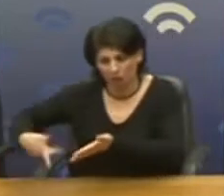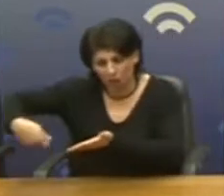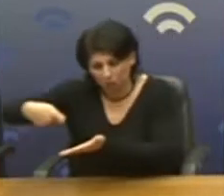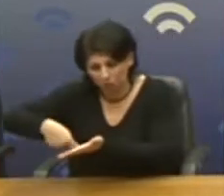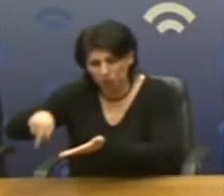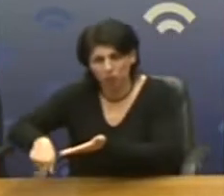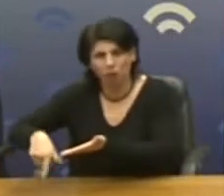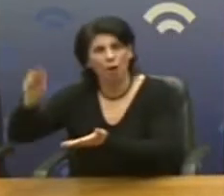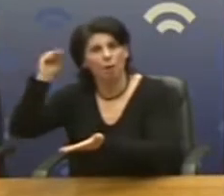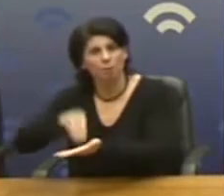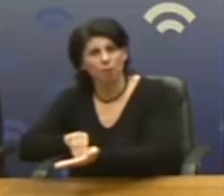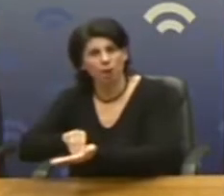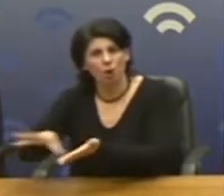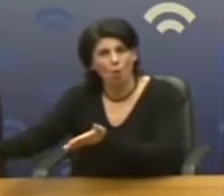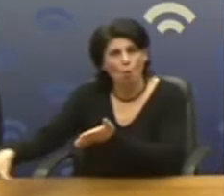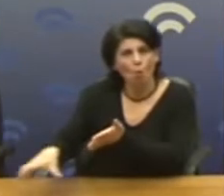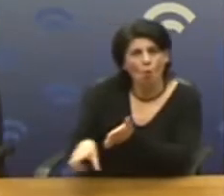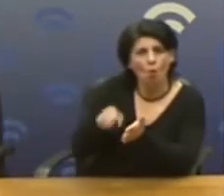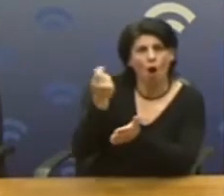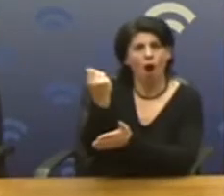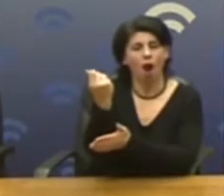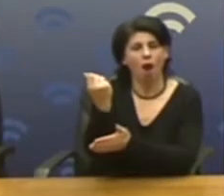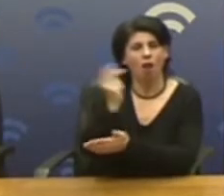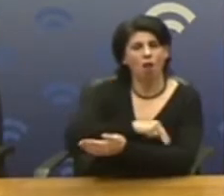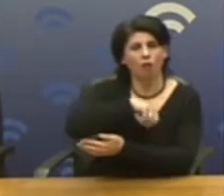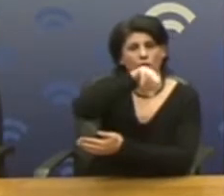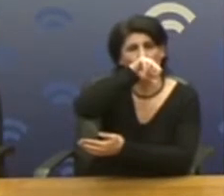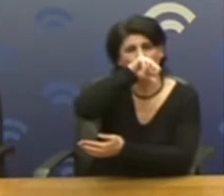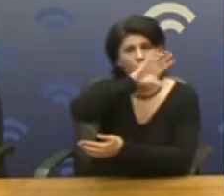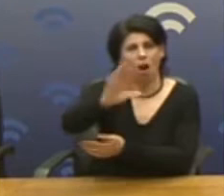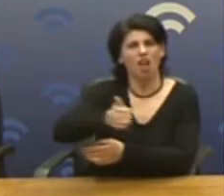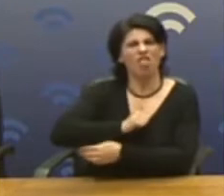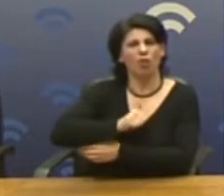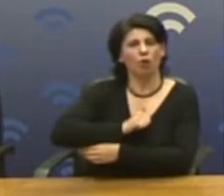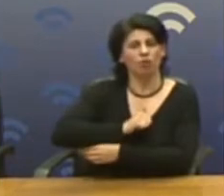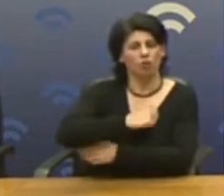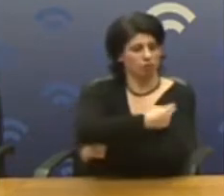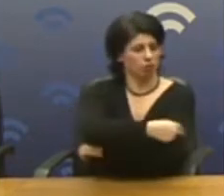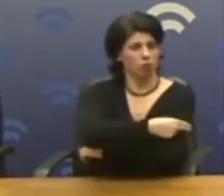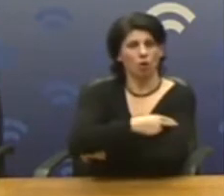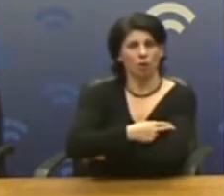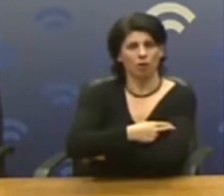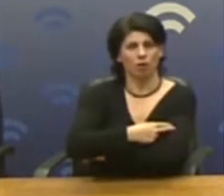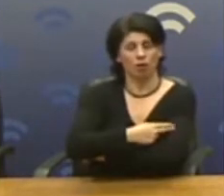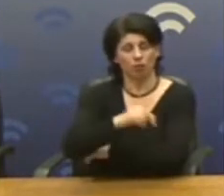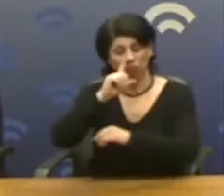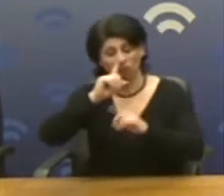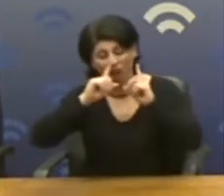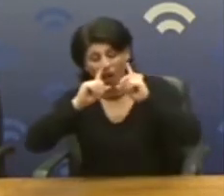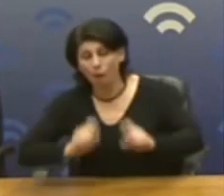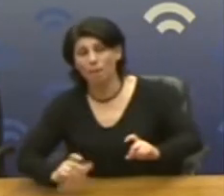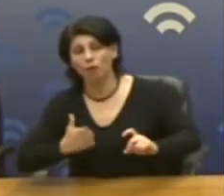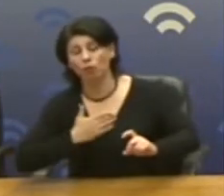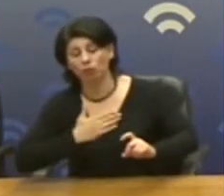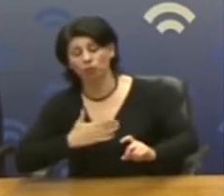Η προστασία της υγείας του λαού μας σε αυτές τις συνθήκες απαιτούν να προχωρήσει άμεσα